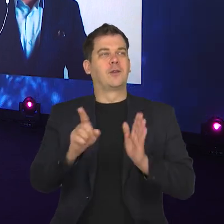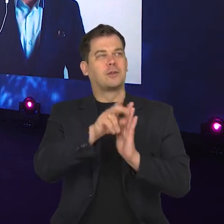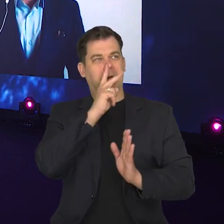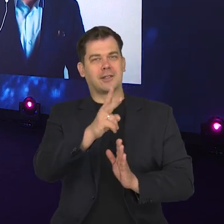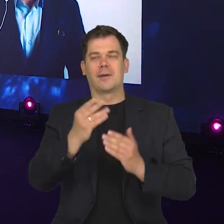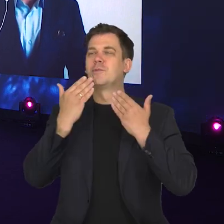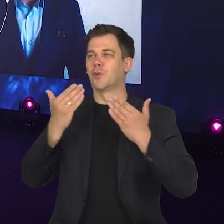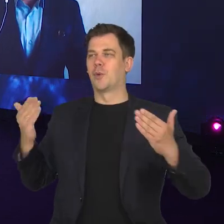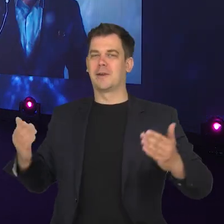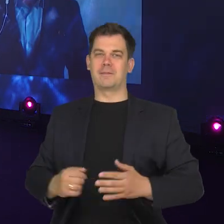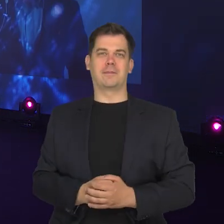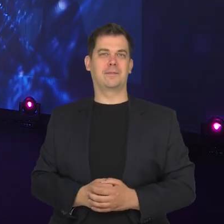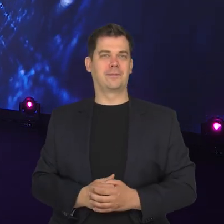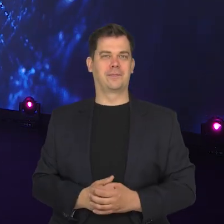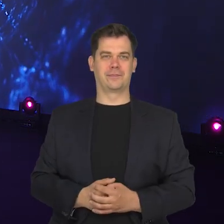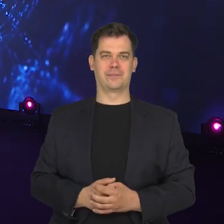Do zobaczenia. Dziękuję również.